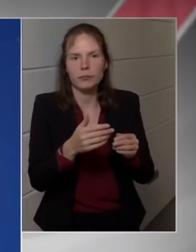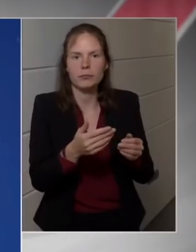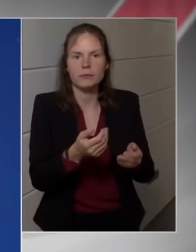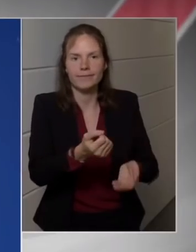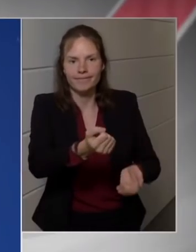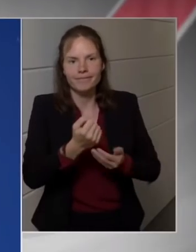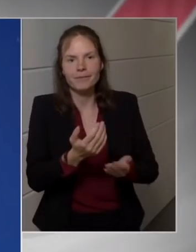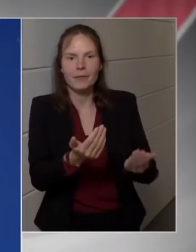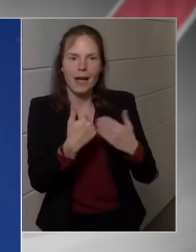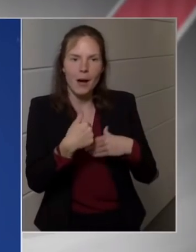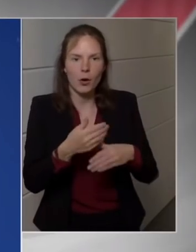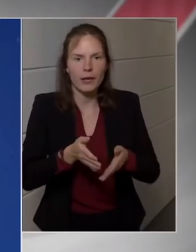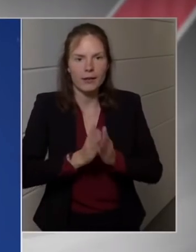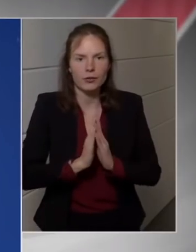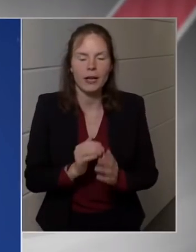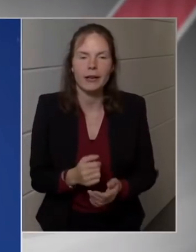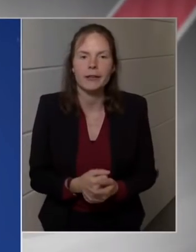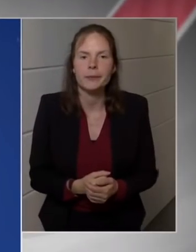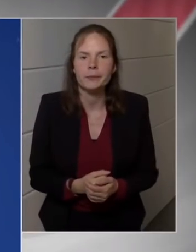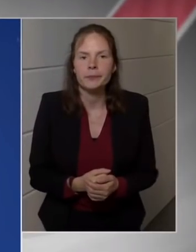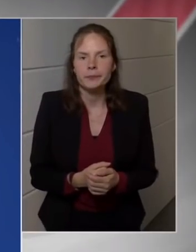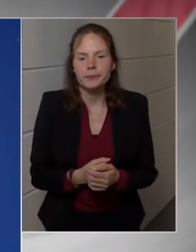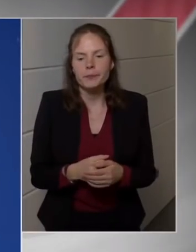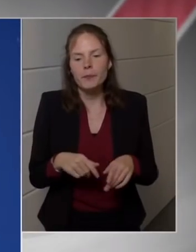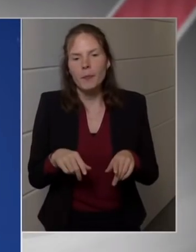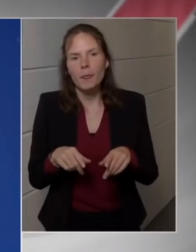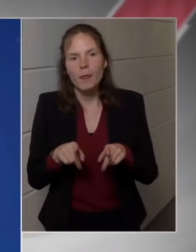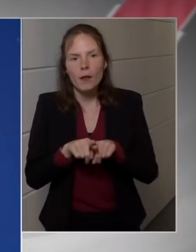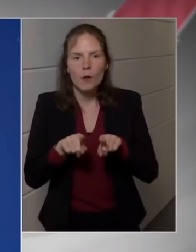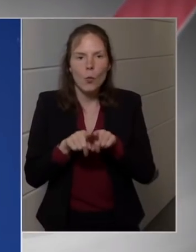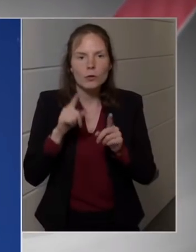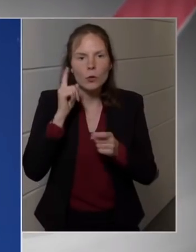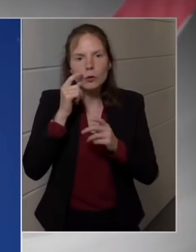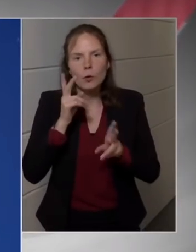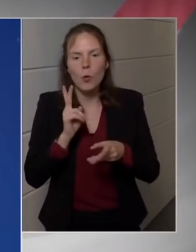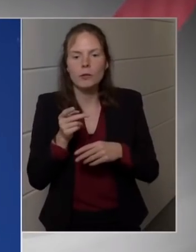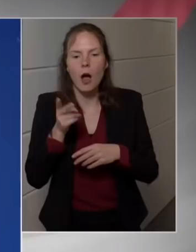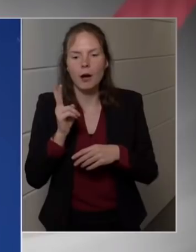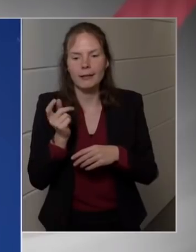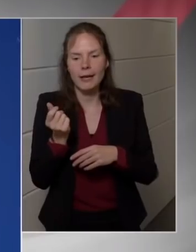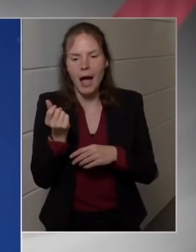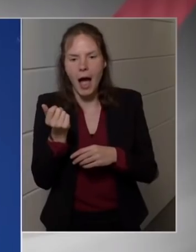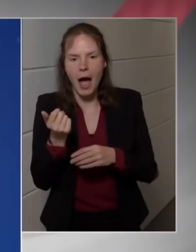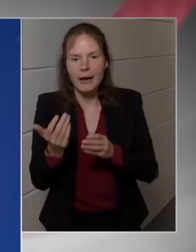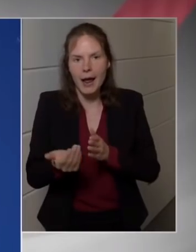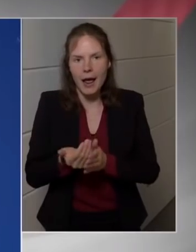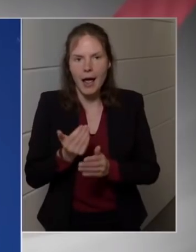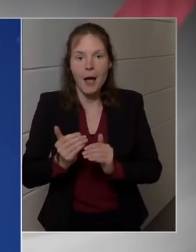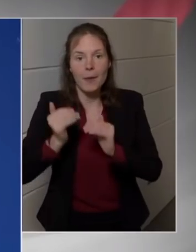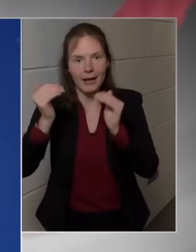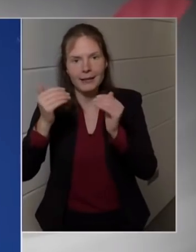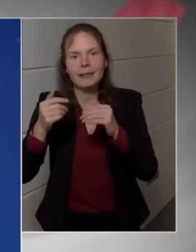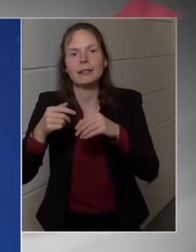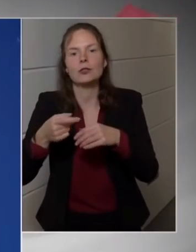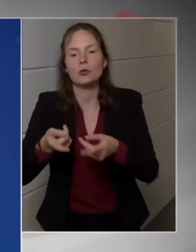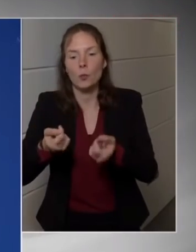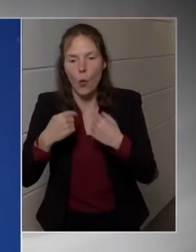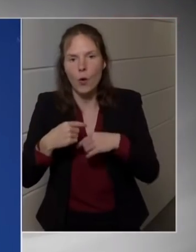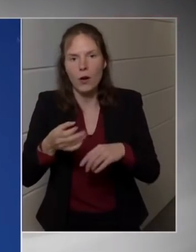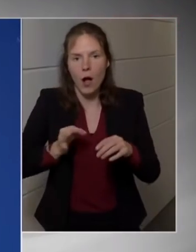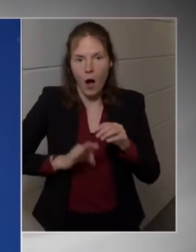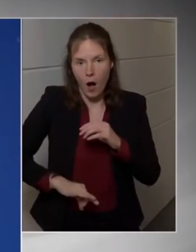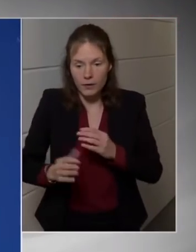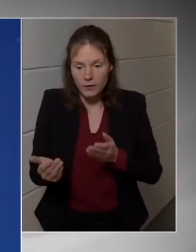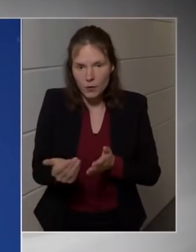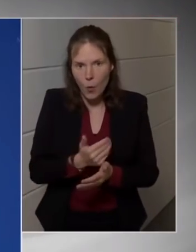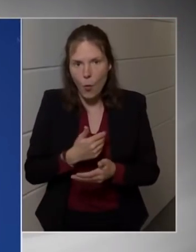extraprofithoz jutó nagyvállalatoktól és bankoktól kell több lett tehervállalást kérni. Akik úgy